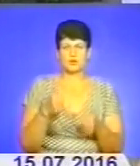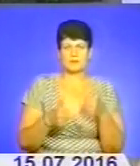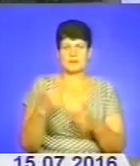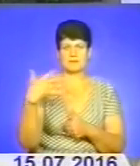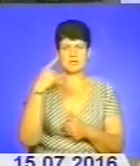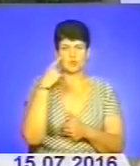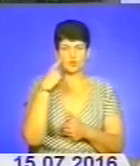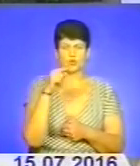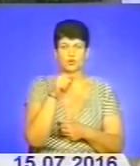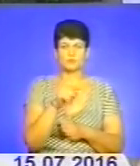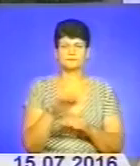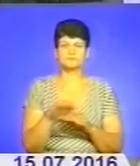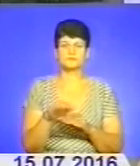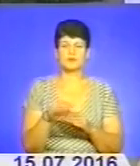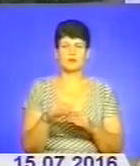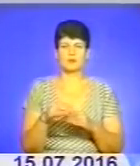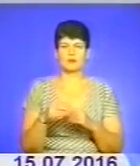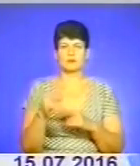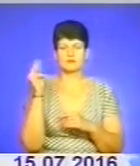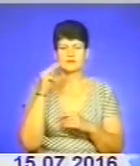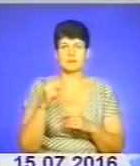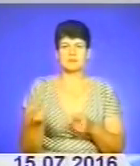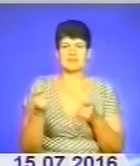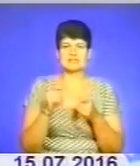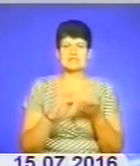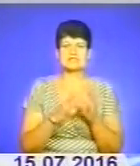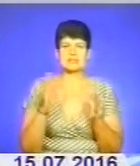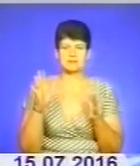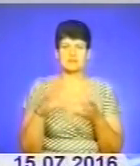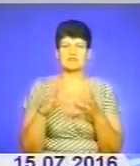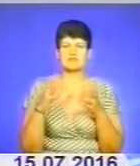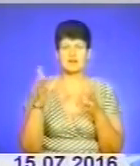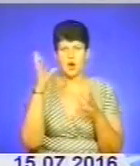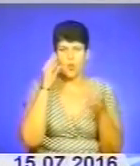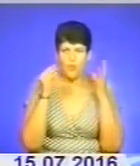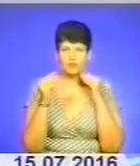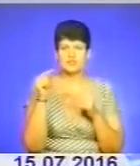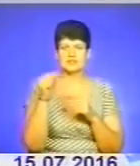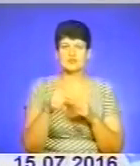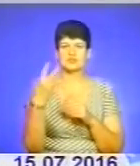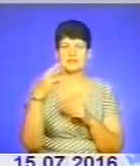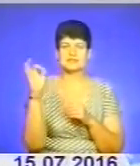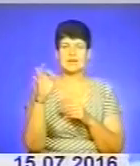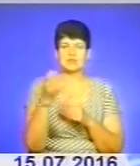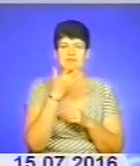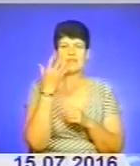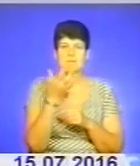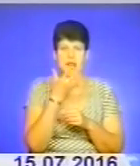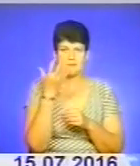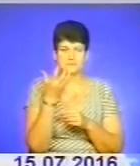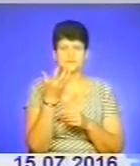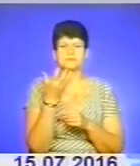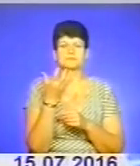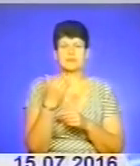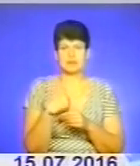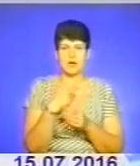Його учні привезли додому срібло. Я задоволений результатом, враховуючи те, що 30 градусів тепла, і